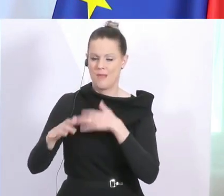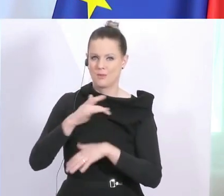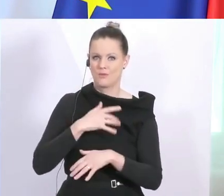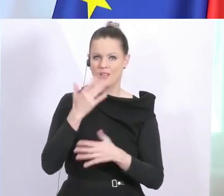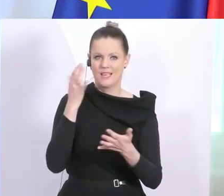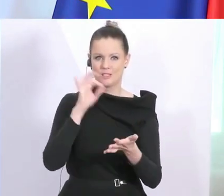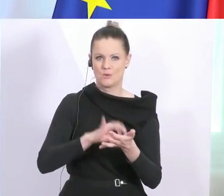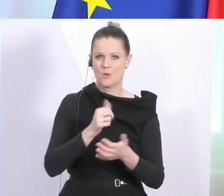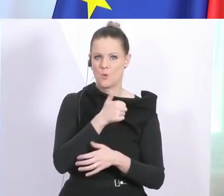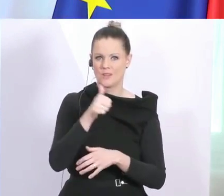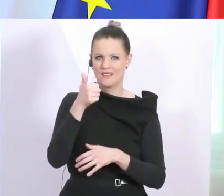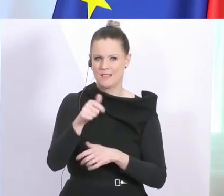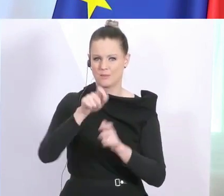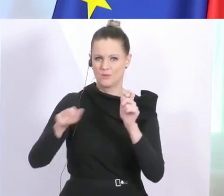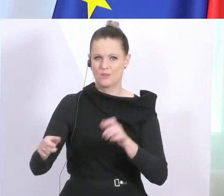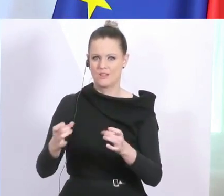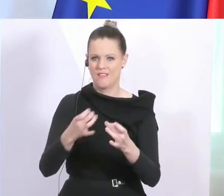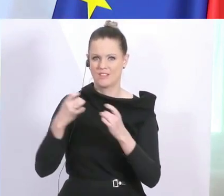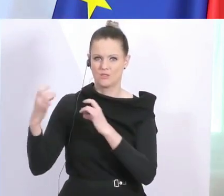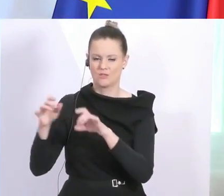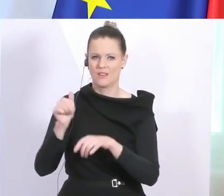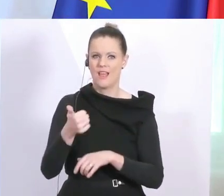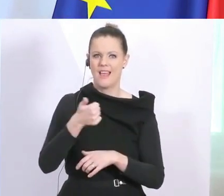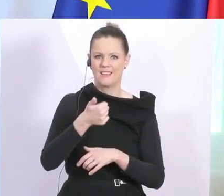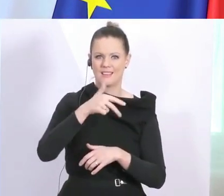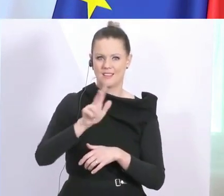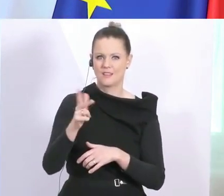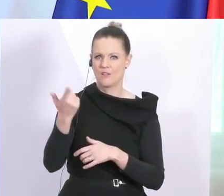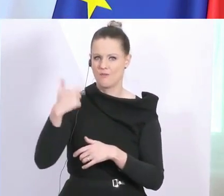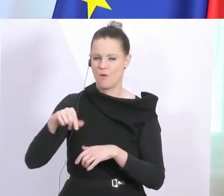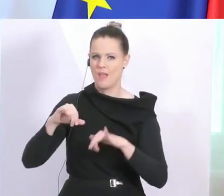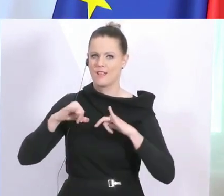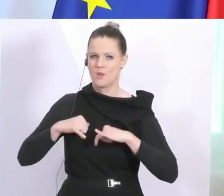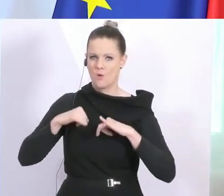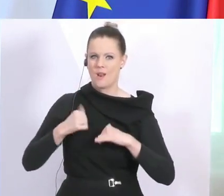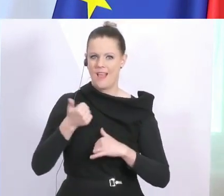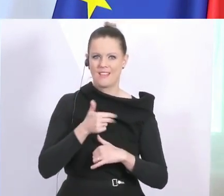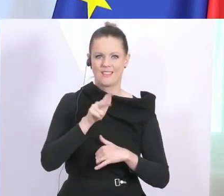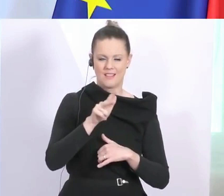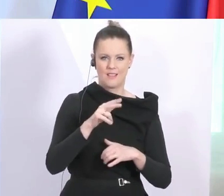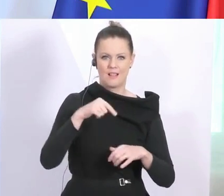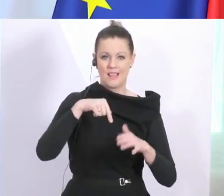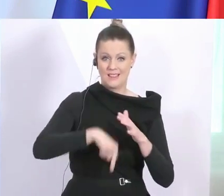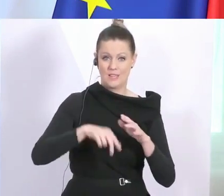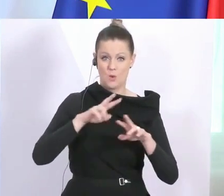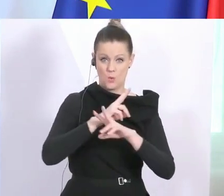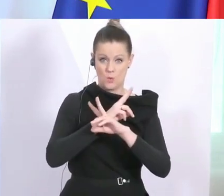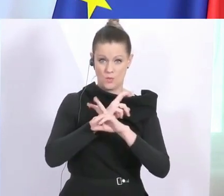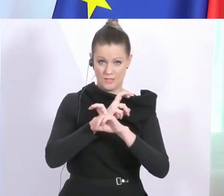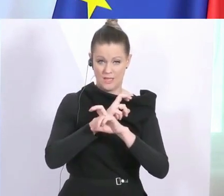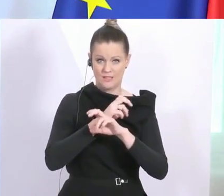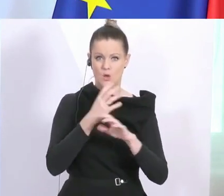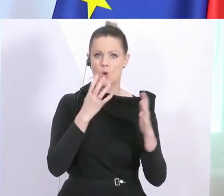infizierte Polizistinnen und Polizisten, davon ein Drittel in Tirol und ein Drittel in Niederösterreich in der Gesamtverteilung. Und wir haben